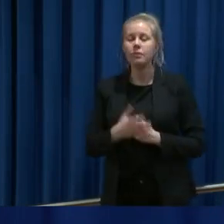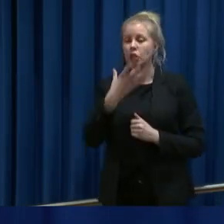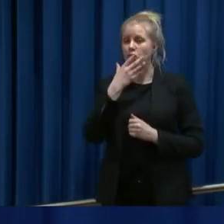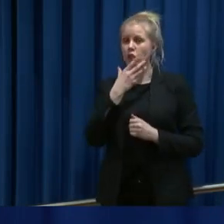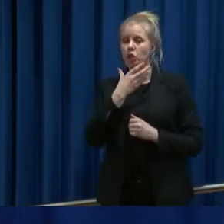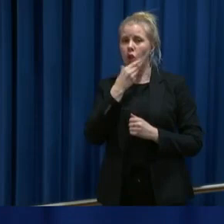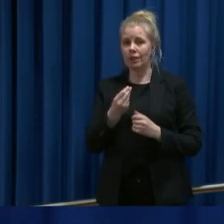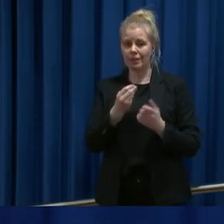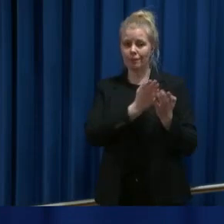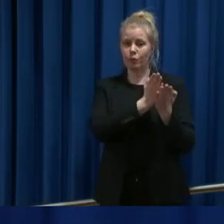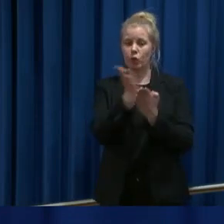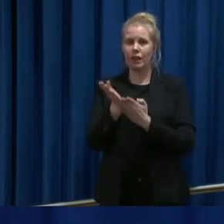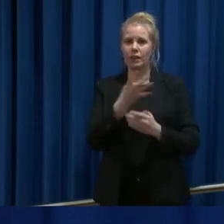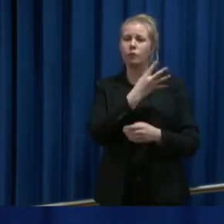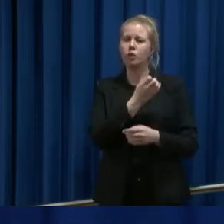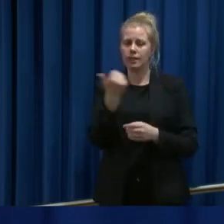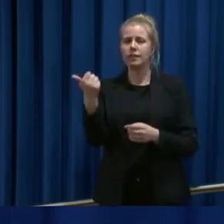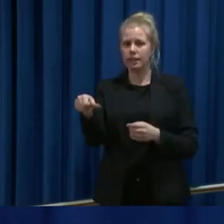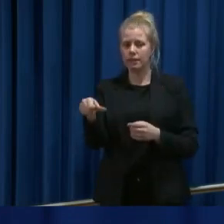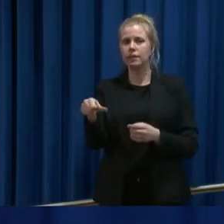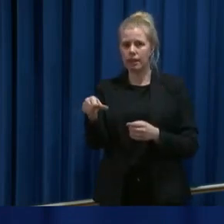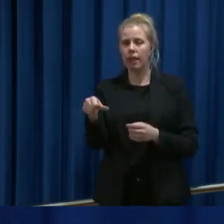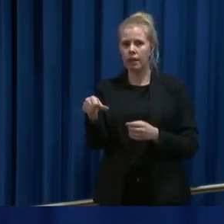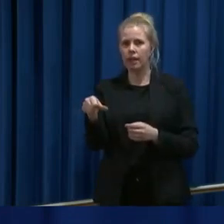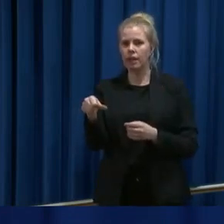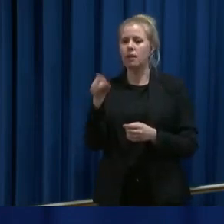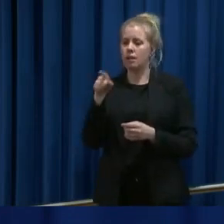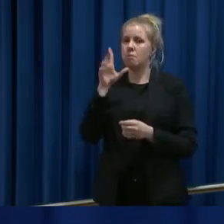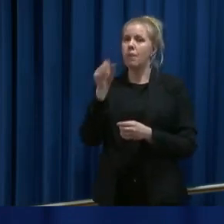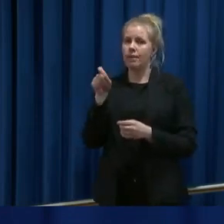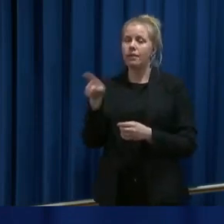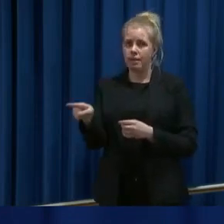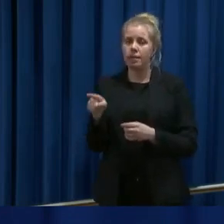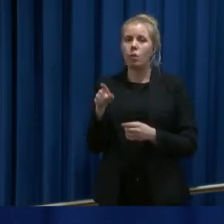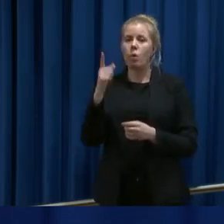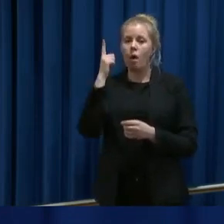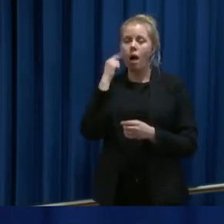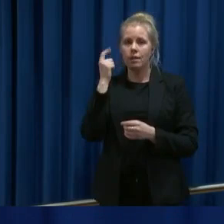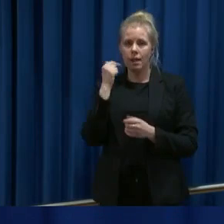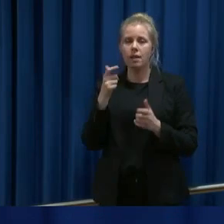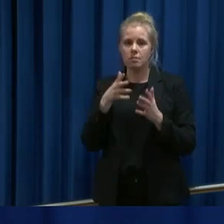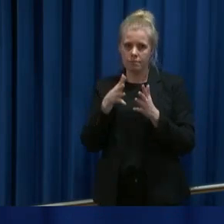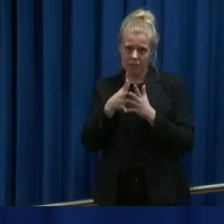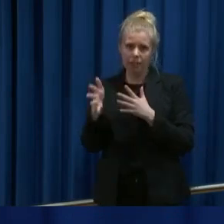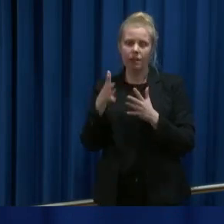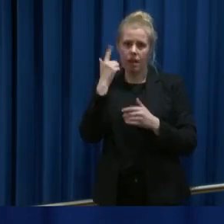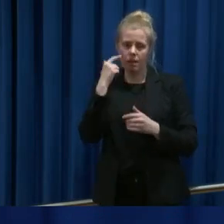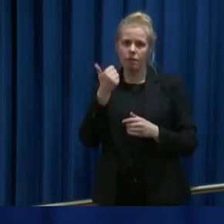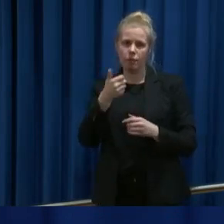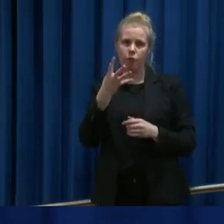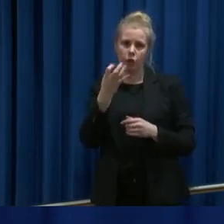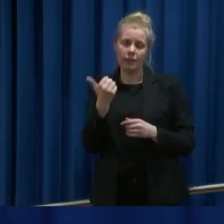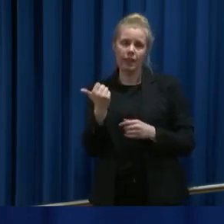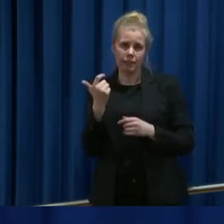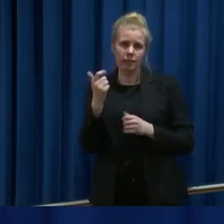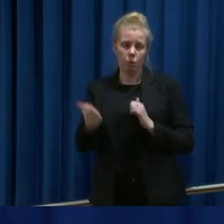Kjønnsfordelingen er fortsatt 60-40, hvor majoriteten er menn, og snittalderen 46 år. Siden totalbildet